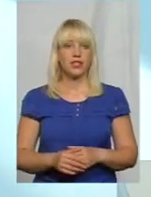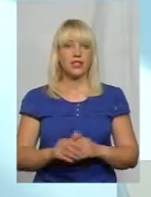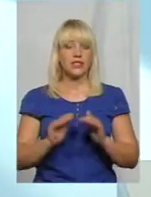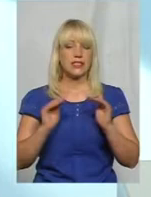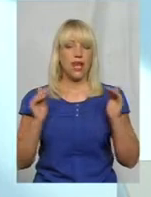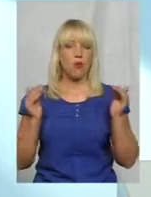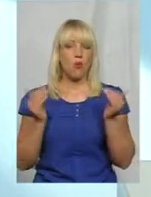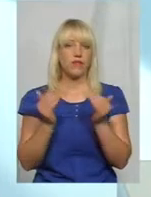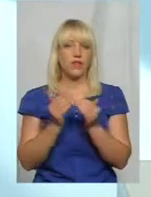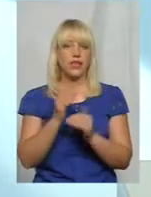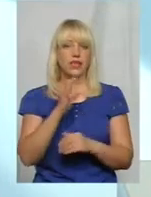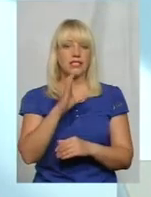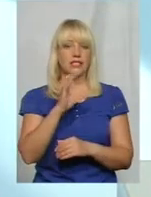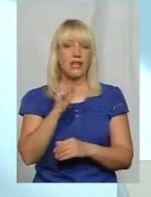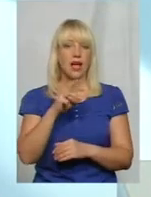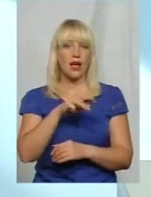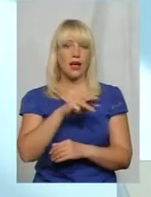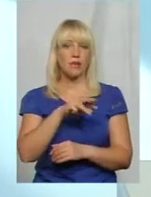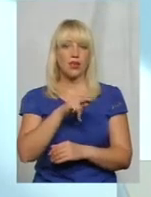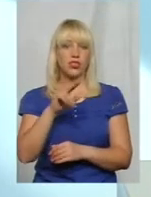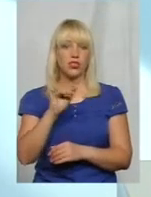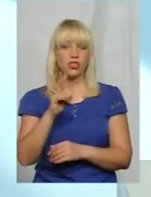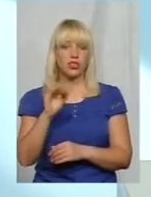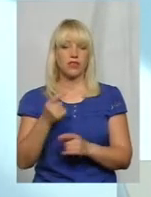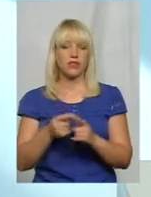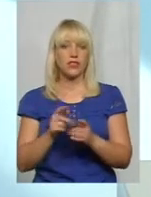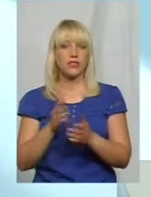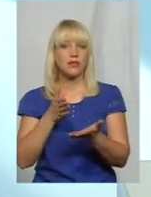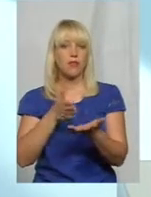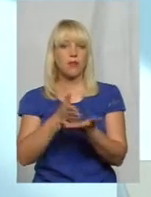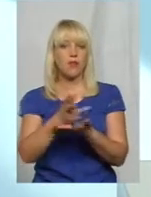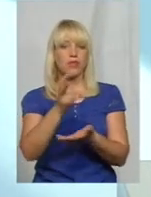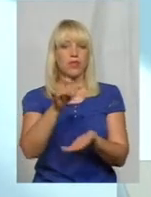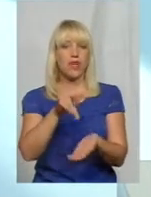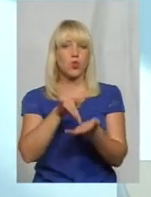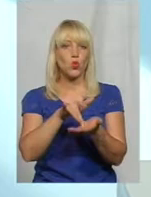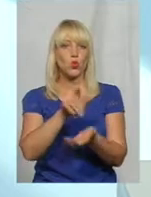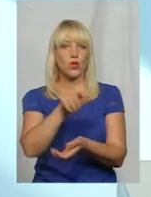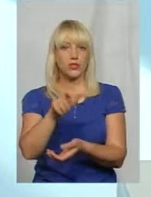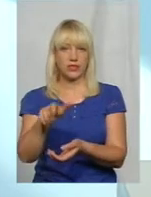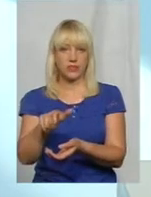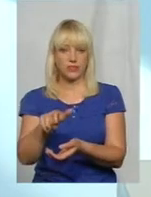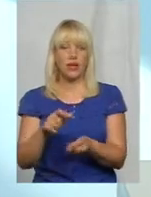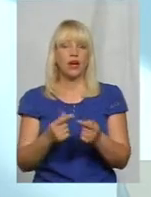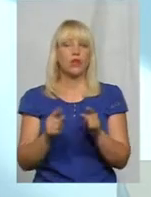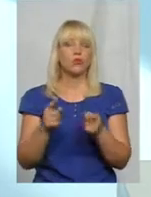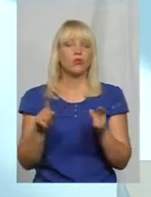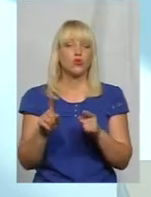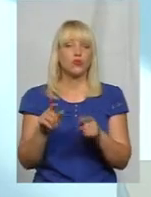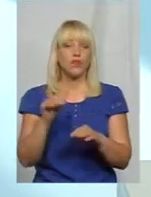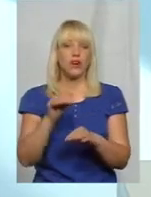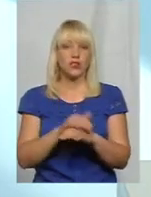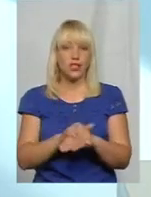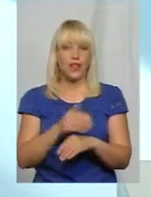Самчиках, вони більше спрямовані на туриста, тому що, ну, фактично, директорам